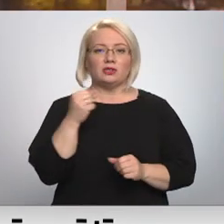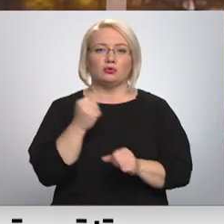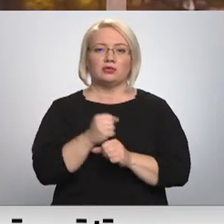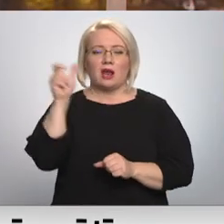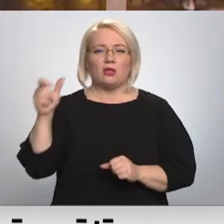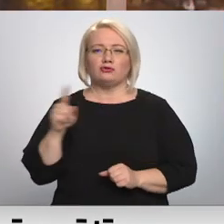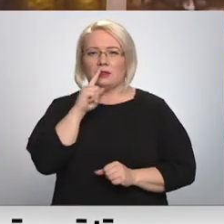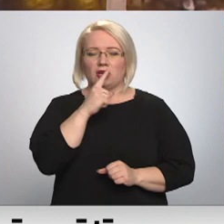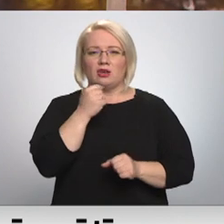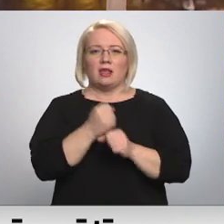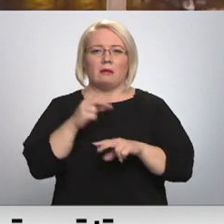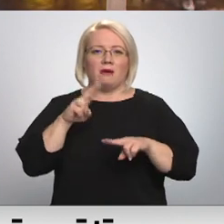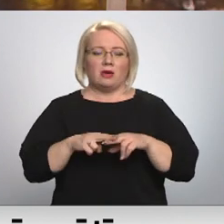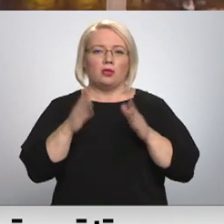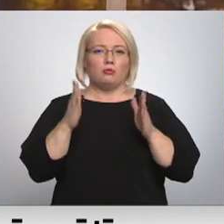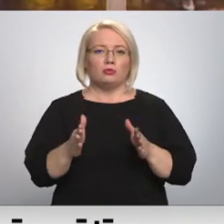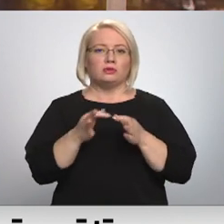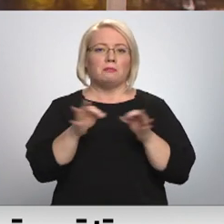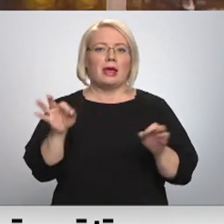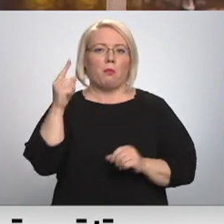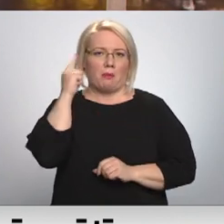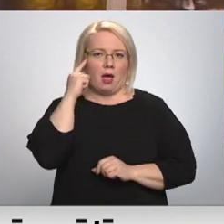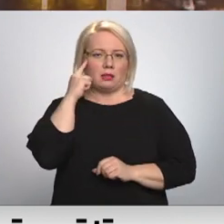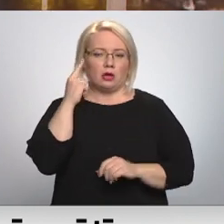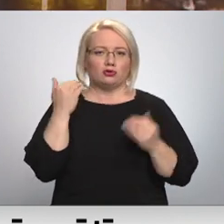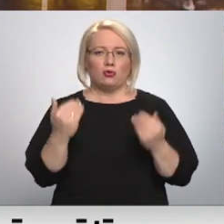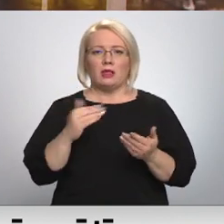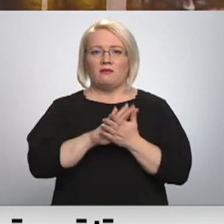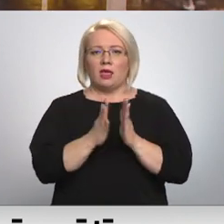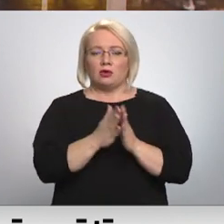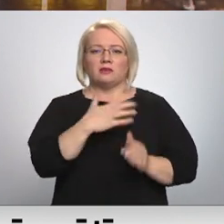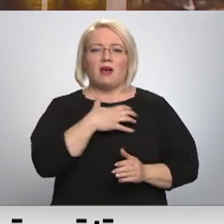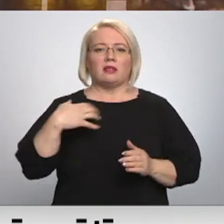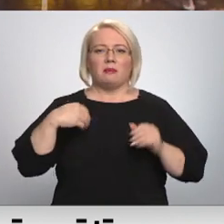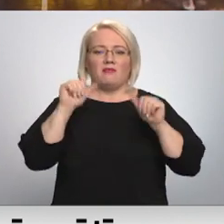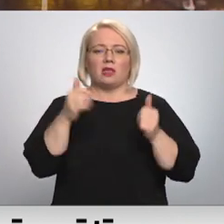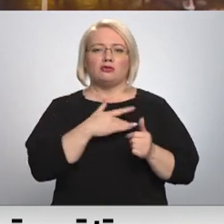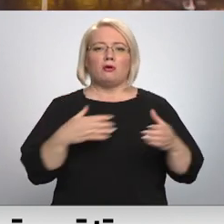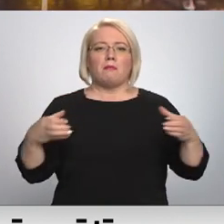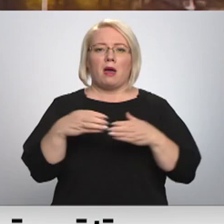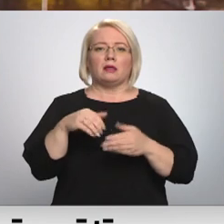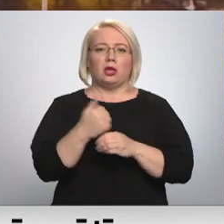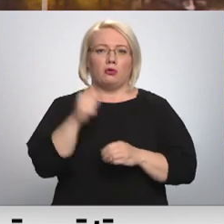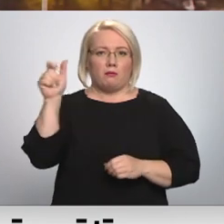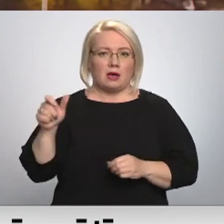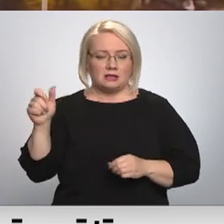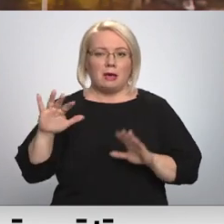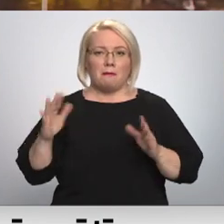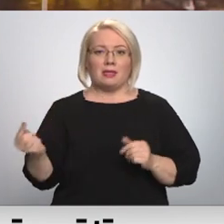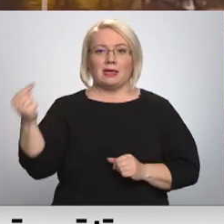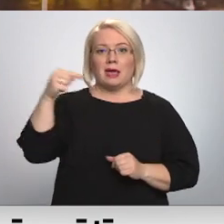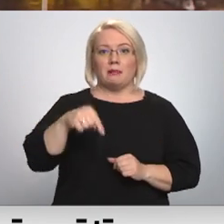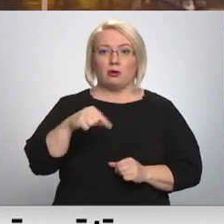testēšanu darba vietās būs brīvprātīga par to. Šodien vienoņšķies valdība veidojušo partiju pārstāvi. Savukārt, ieceļojot